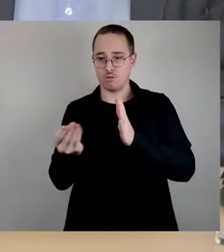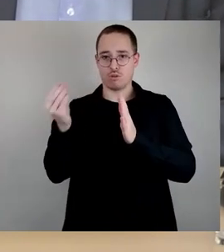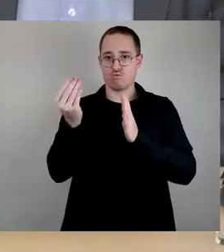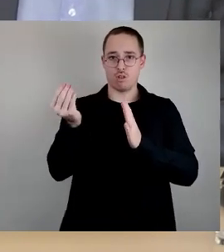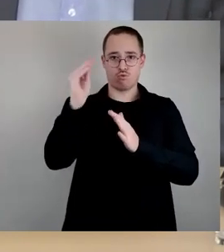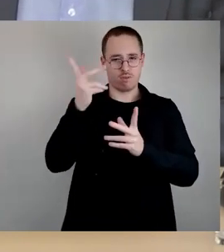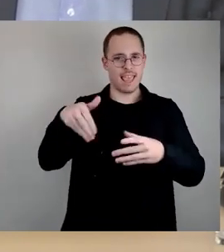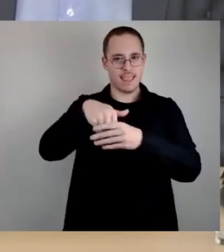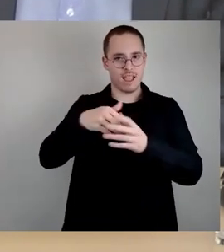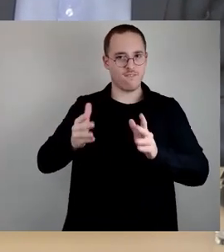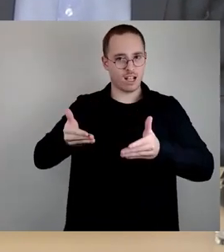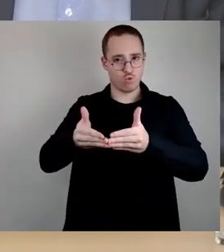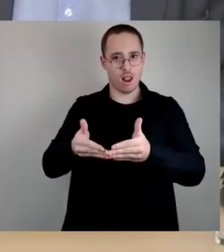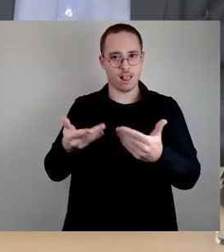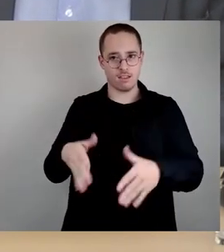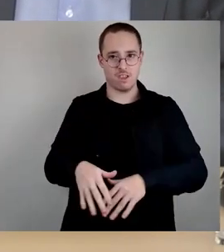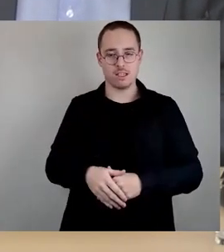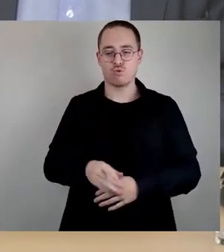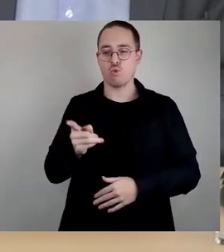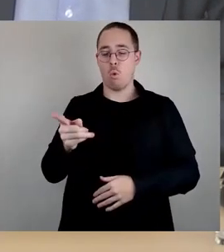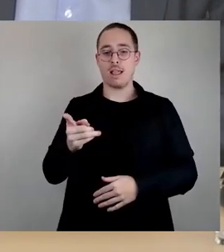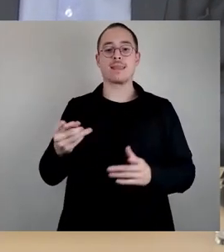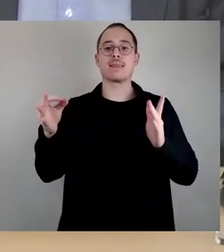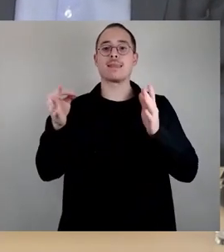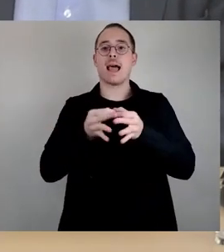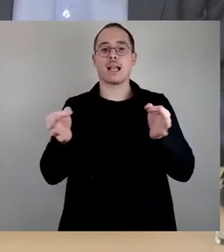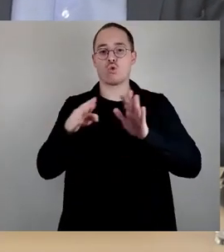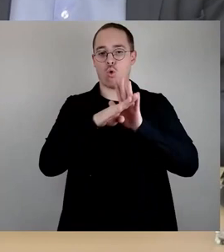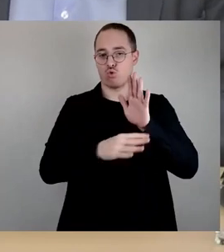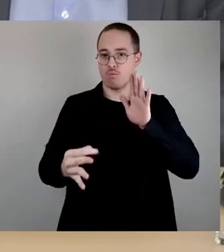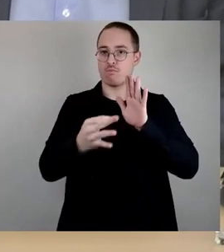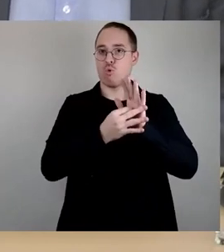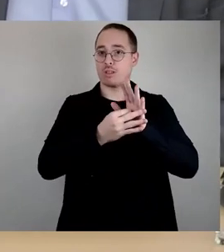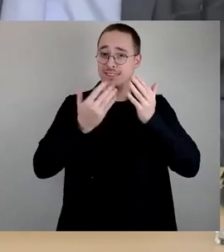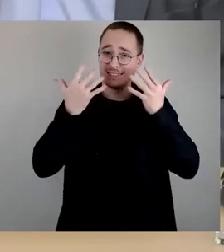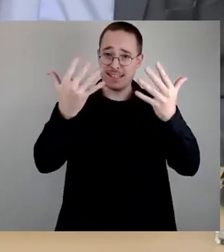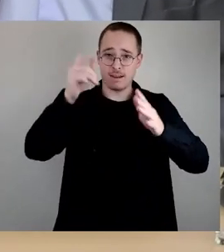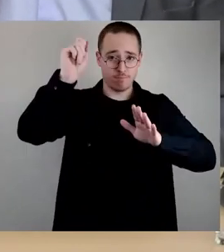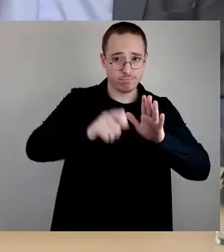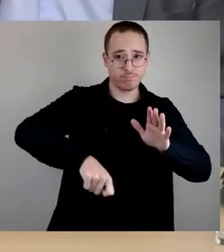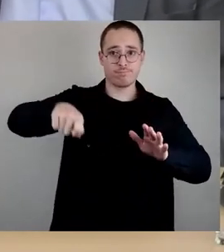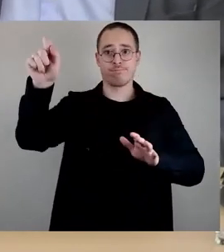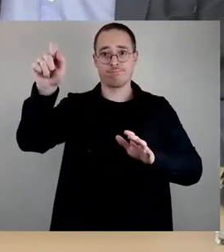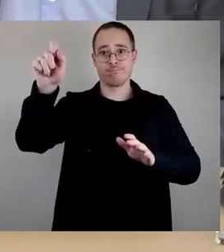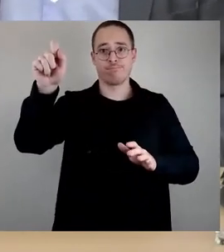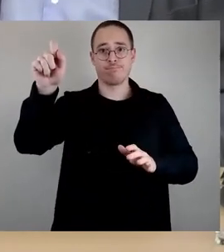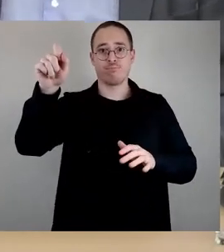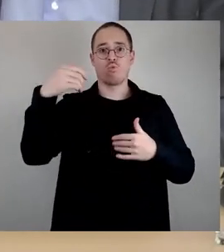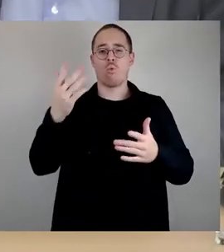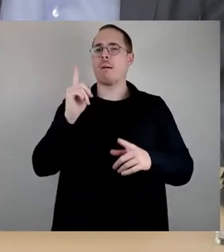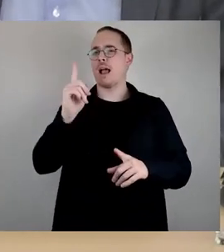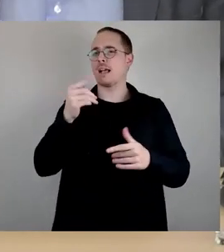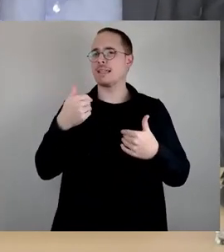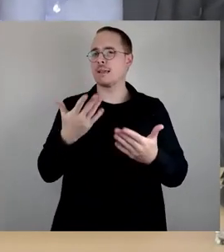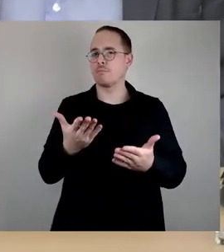Damit ist der Tagesordnungspunkt 10 absolviert. Es gibt noch wahrscheinlich eine